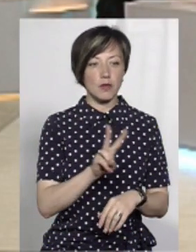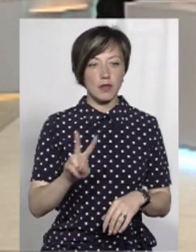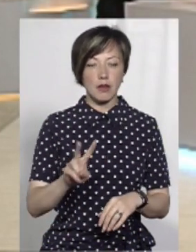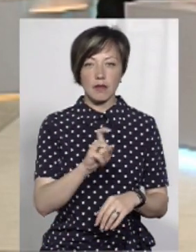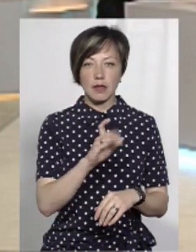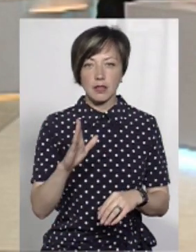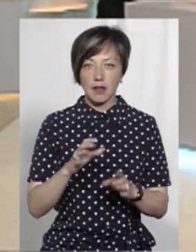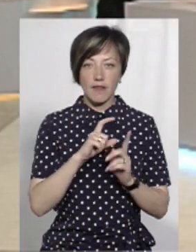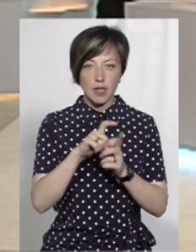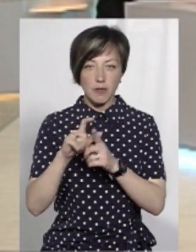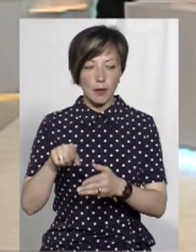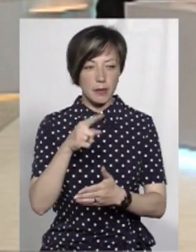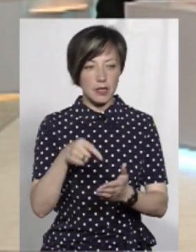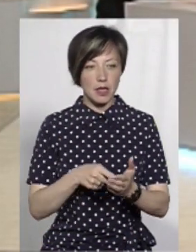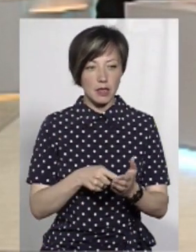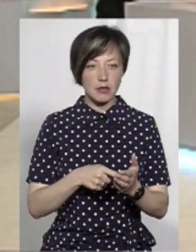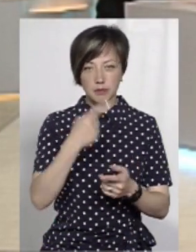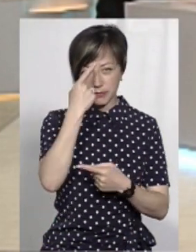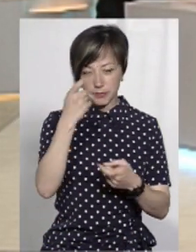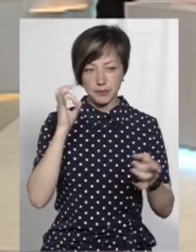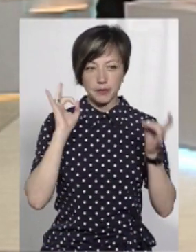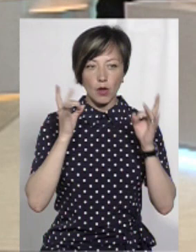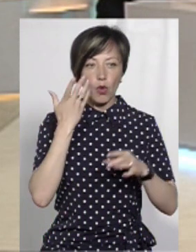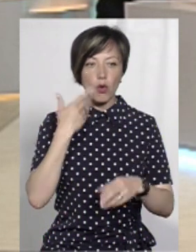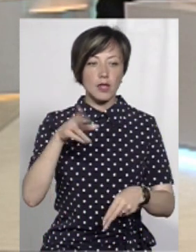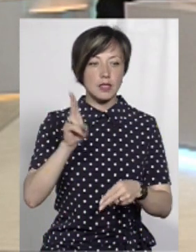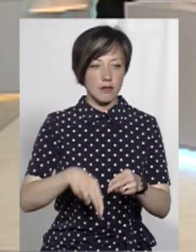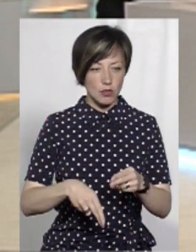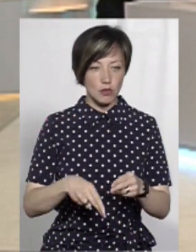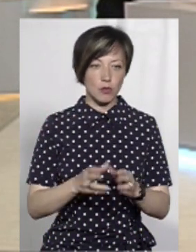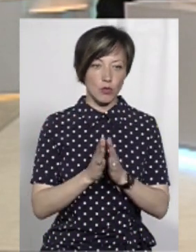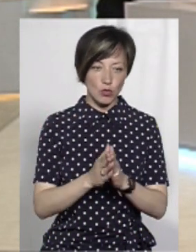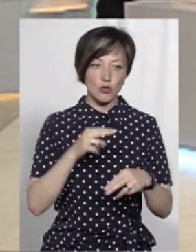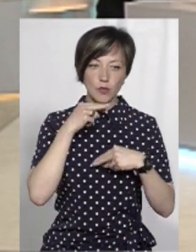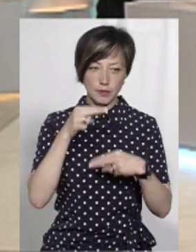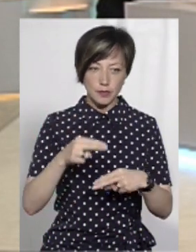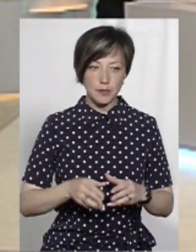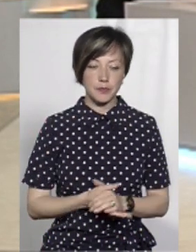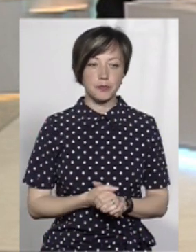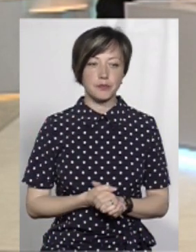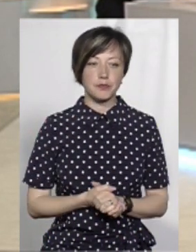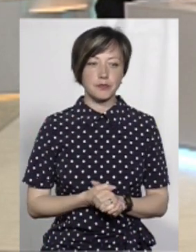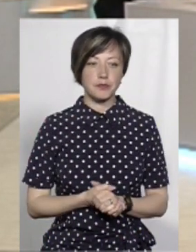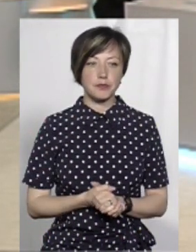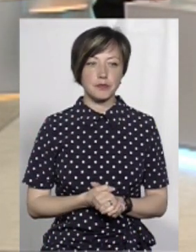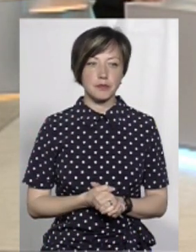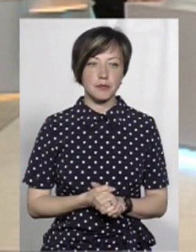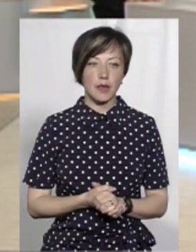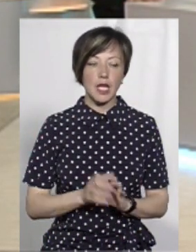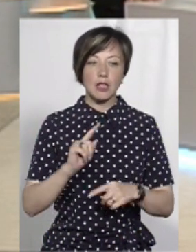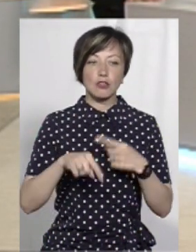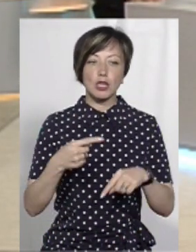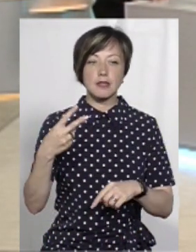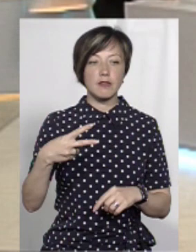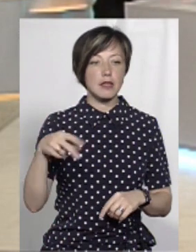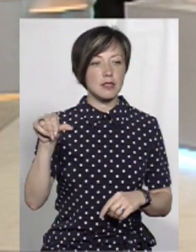хвилини у вас буде для відповідей на питання, і звуковий сигнал буде сповіщати, коли вони будуть завершуватись. Прошу на них зважати. Добре, дякую. Через 20